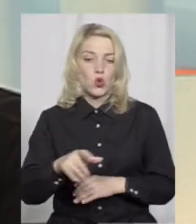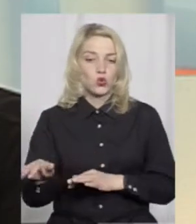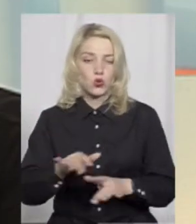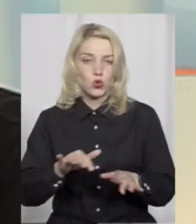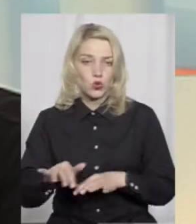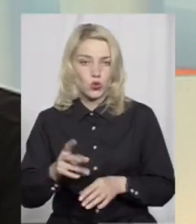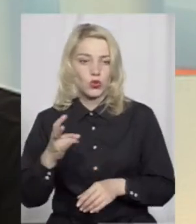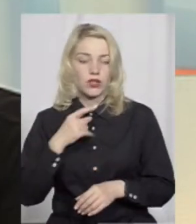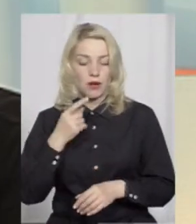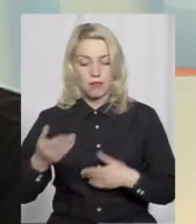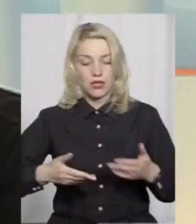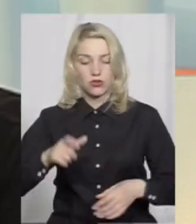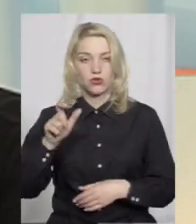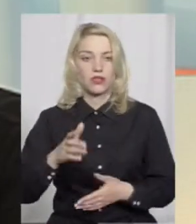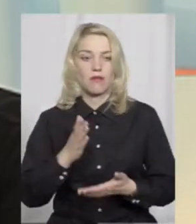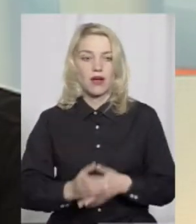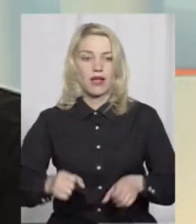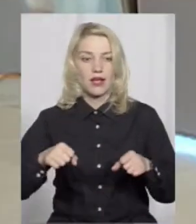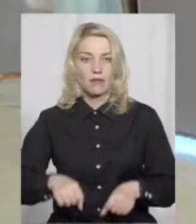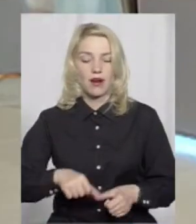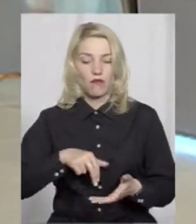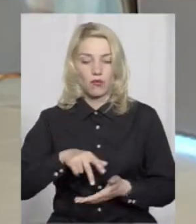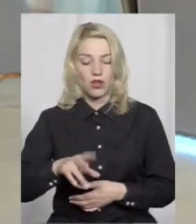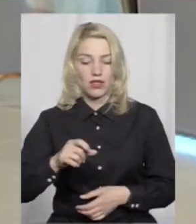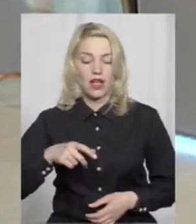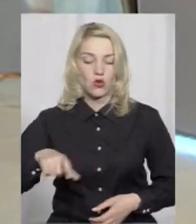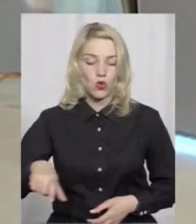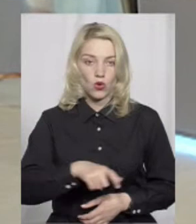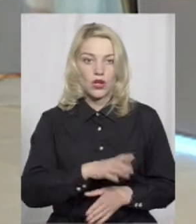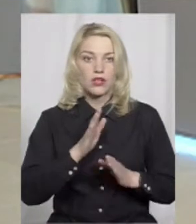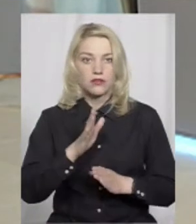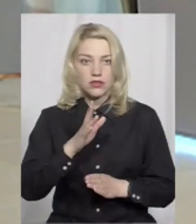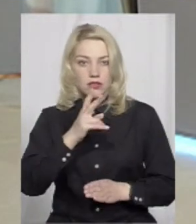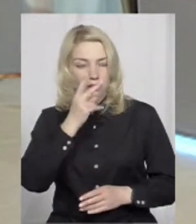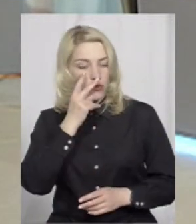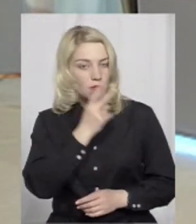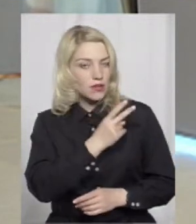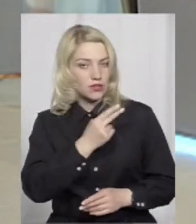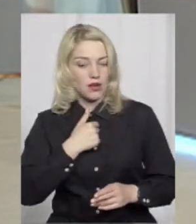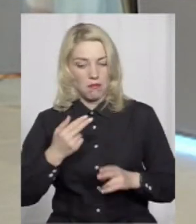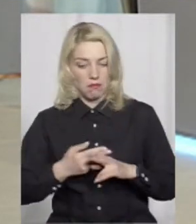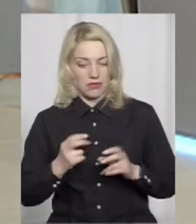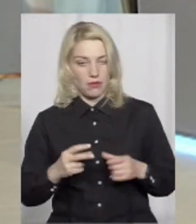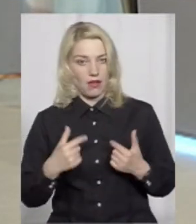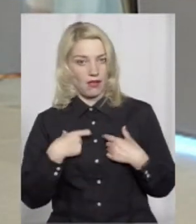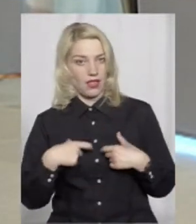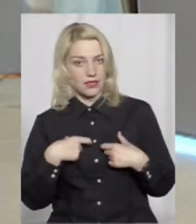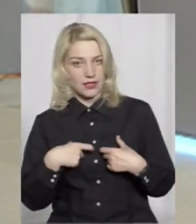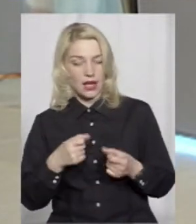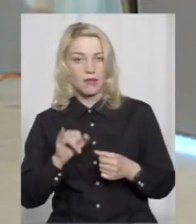прописано, що шохід має право виходити на дорогу, тільки переконавшись в 100% безпекі для себе, в тому, що